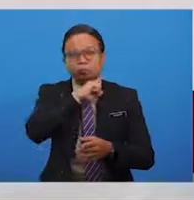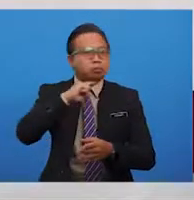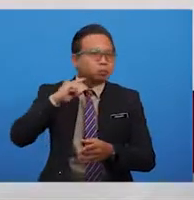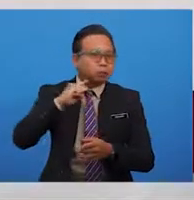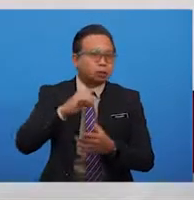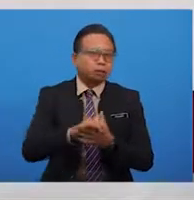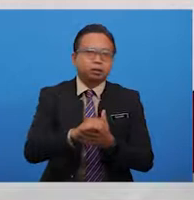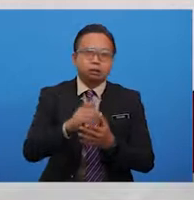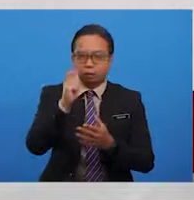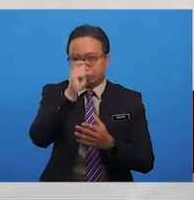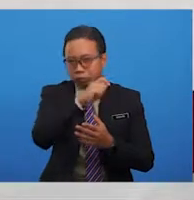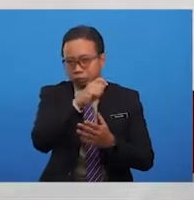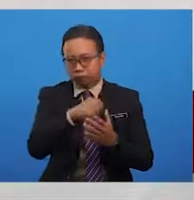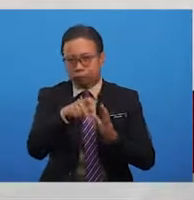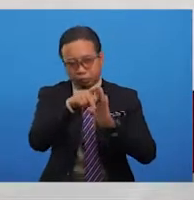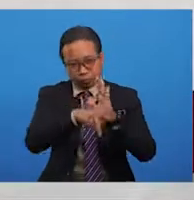dusta.